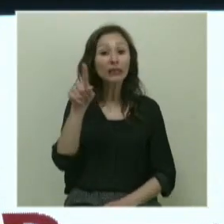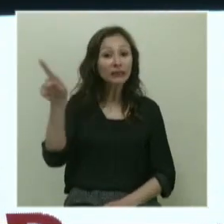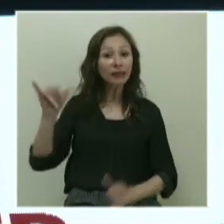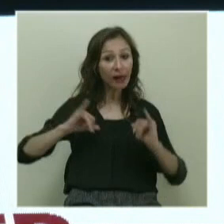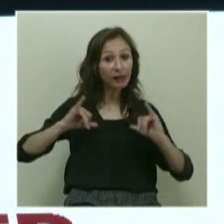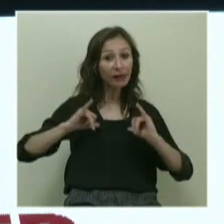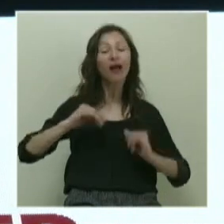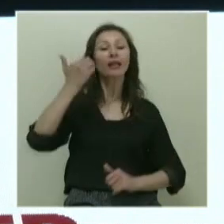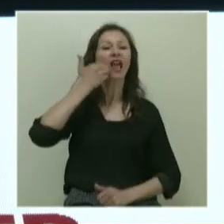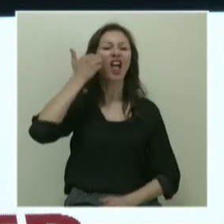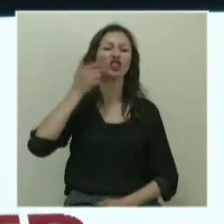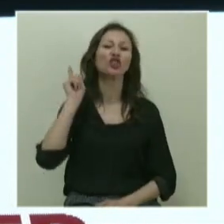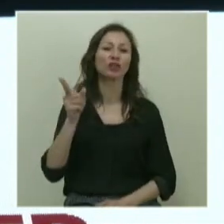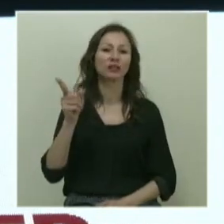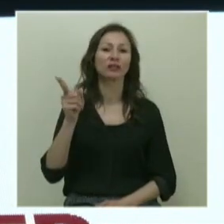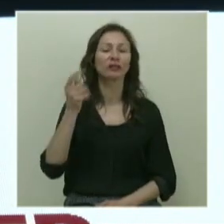yalancısınız.